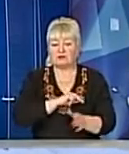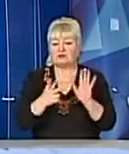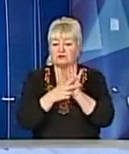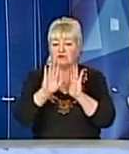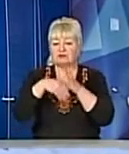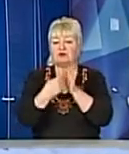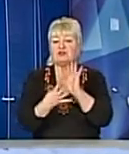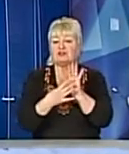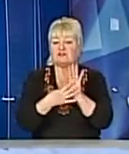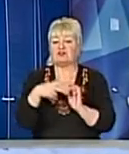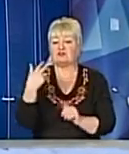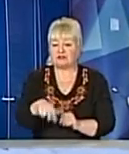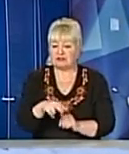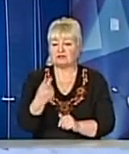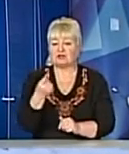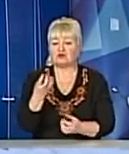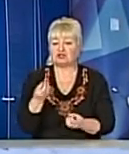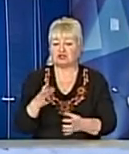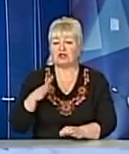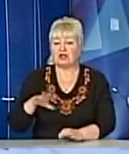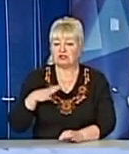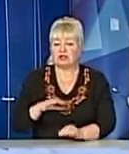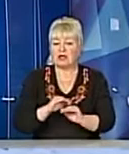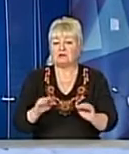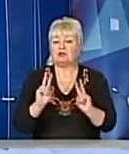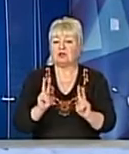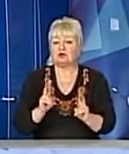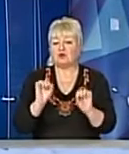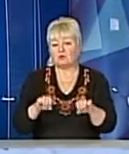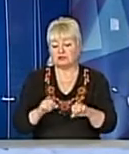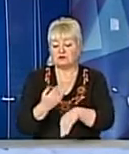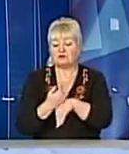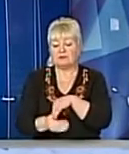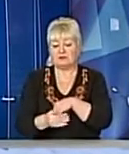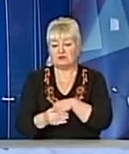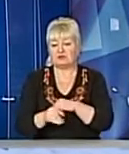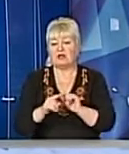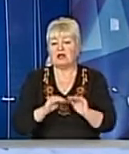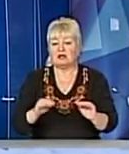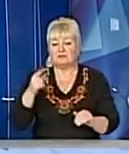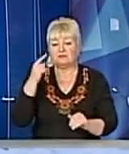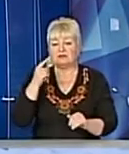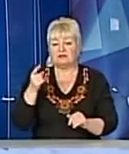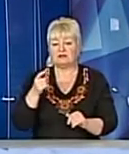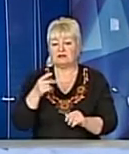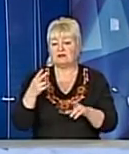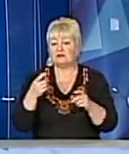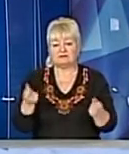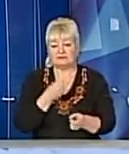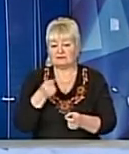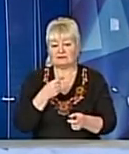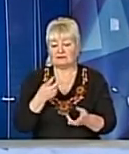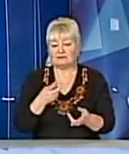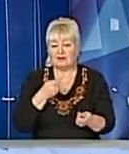ще іноді трошки чекаємо дітей, які, можливо, запізнюються Бо вони ще менш бачні, вони біжать, вони знають, що